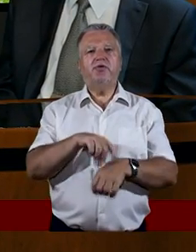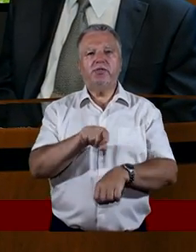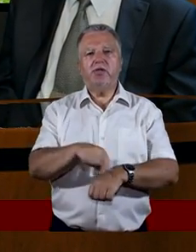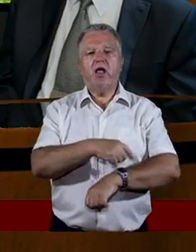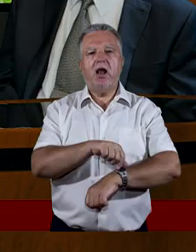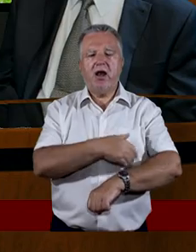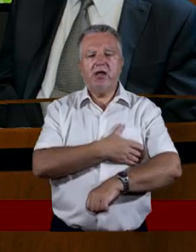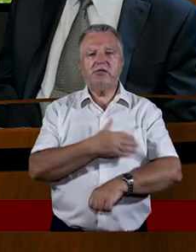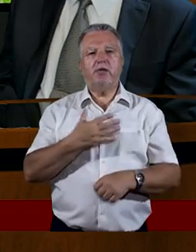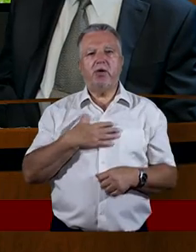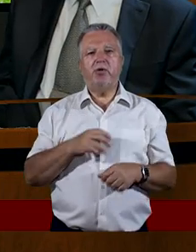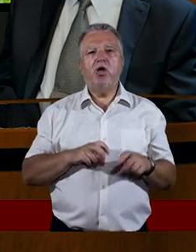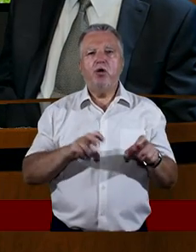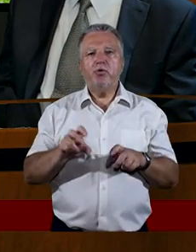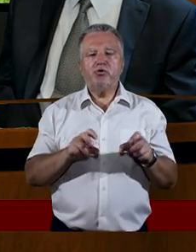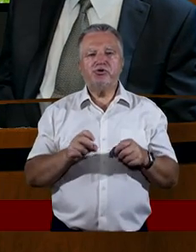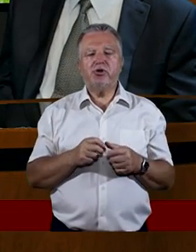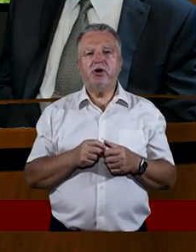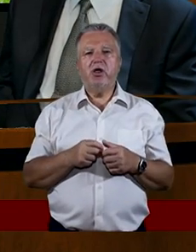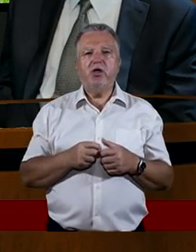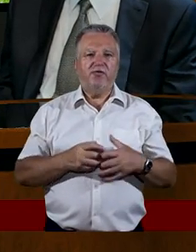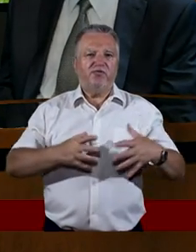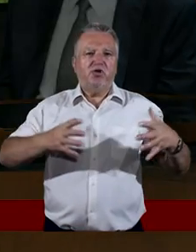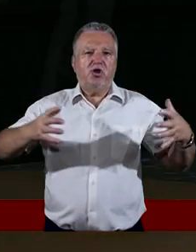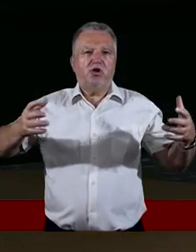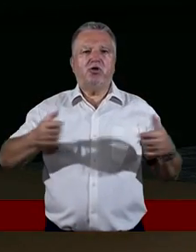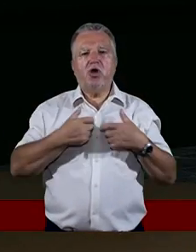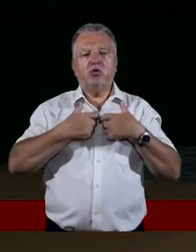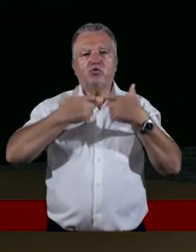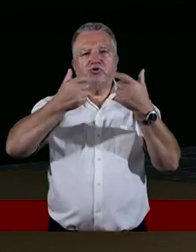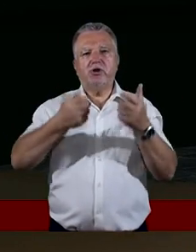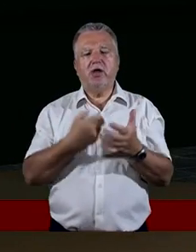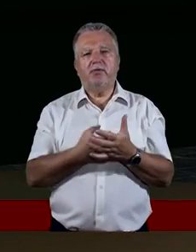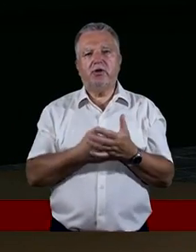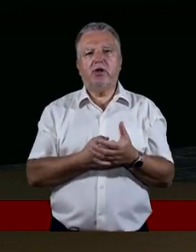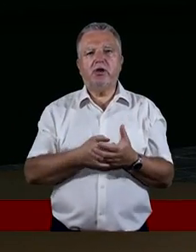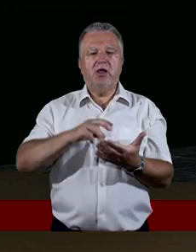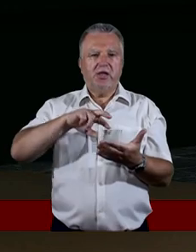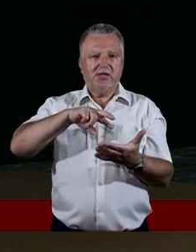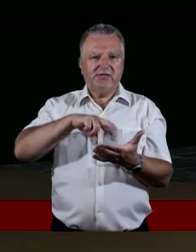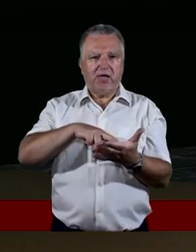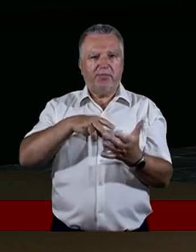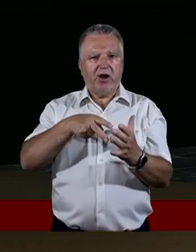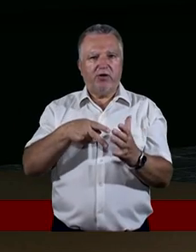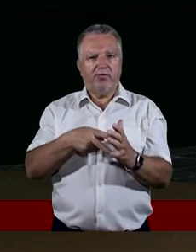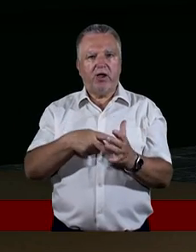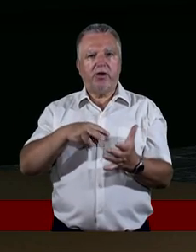jeszcze tutaj poruszone właśnie wielkie ewangelizacje, które są jak gdyby zaplanowane, przez,